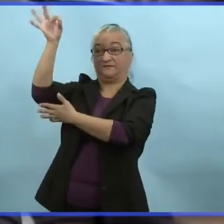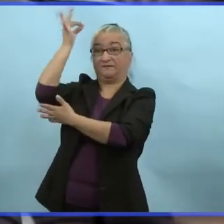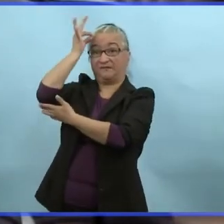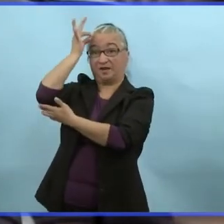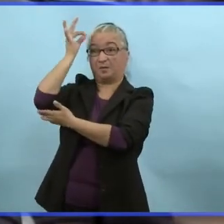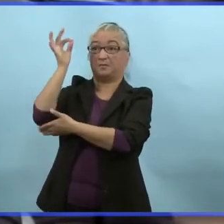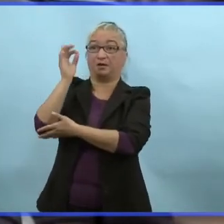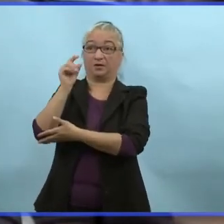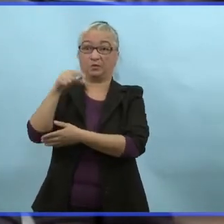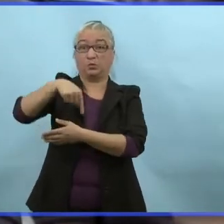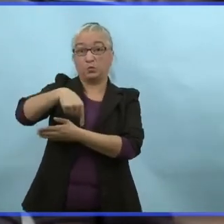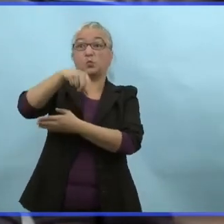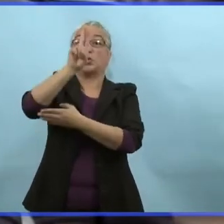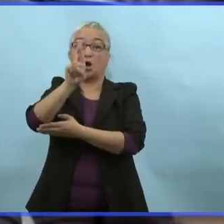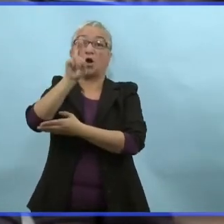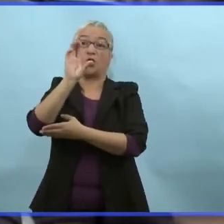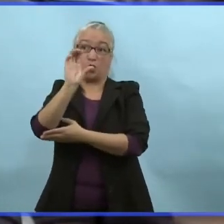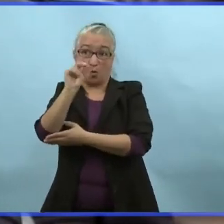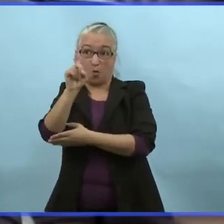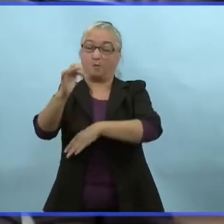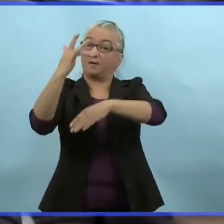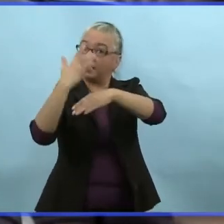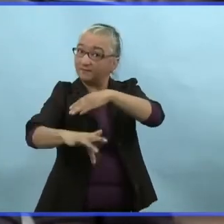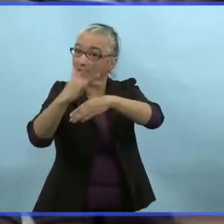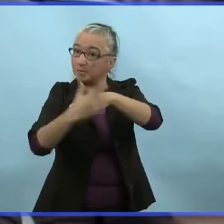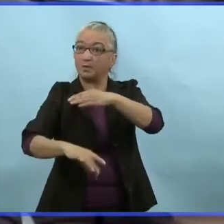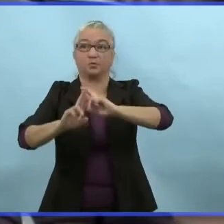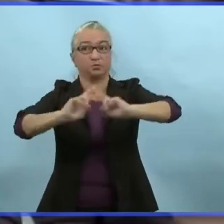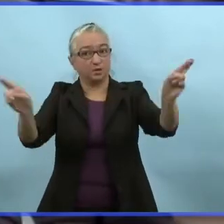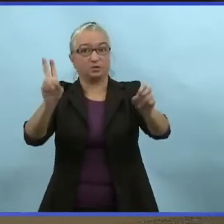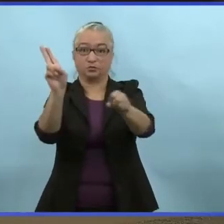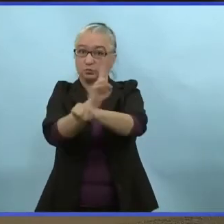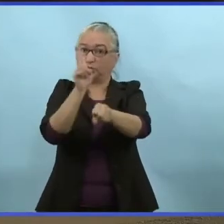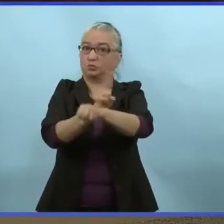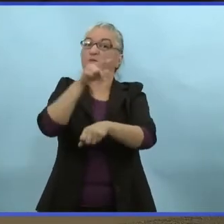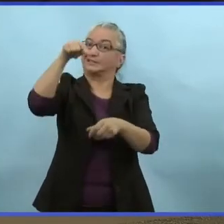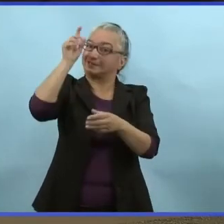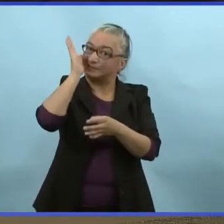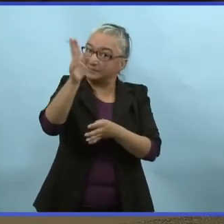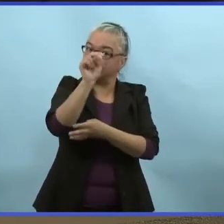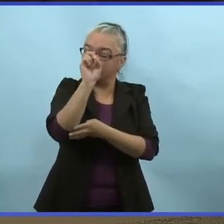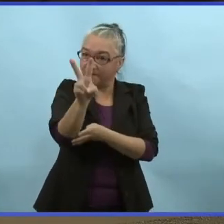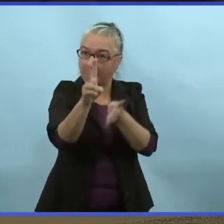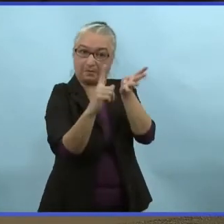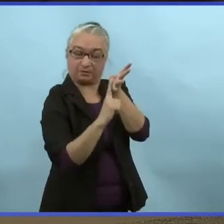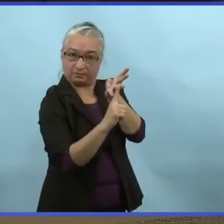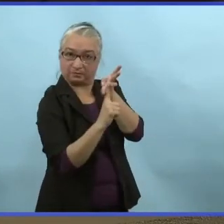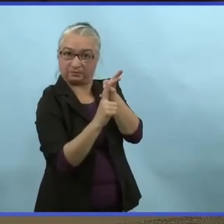les directives, c'est qu'ils veulent que les codes QR soient disponibles d'ici la fin novembre.